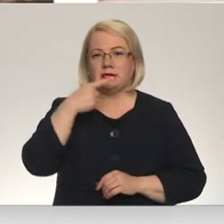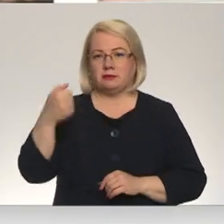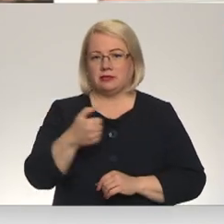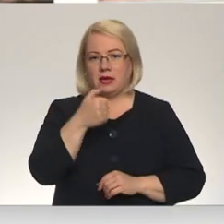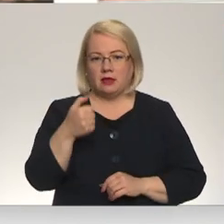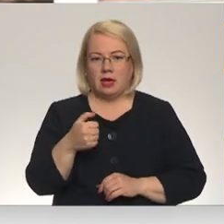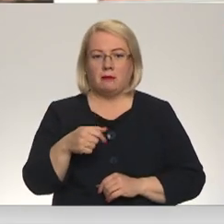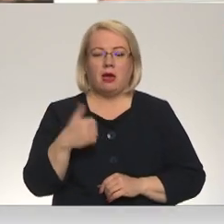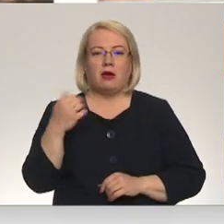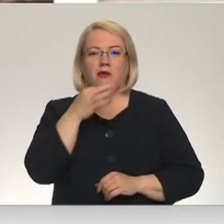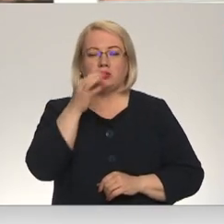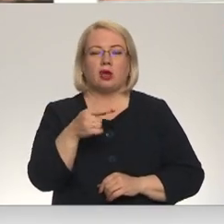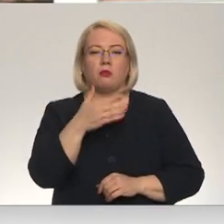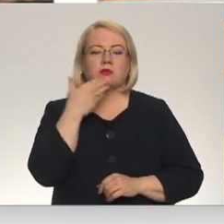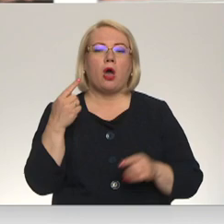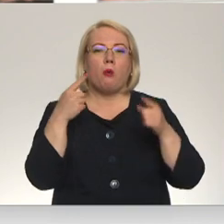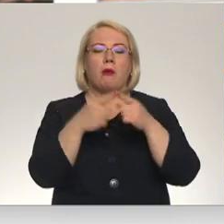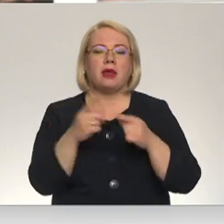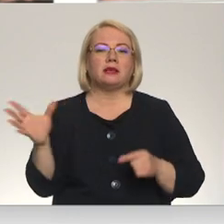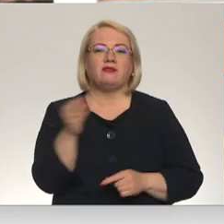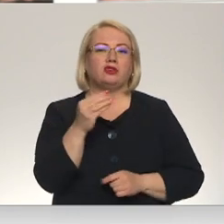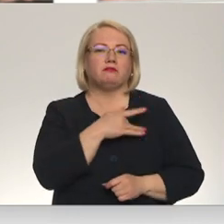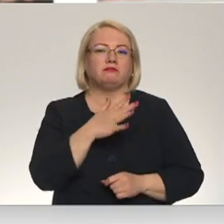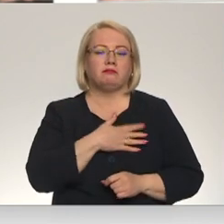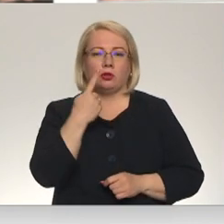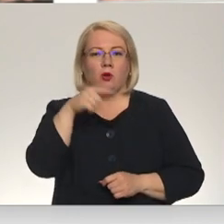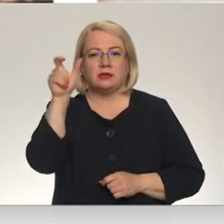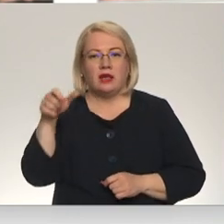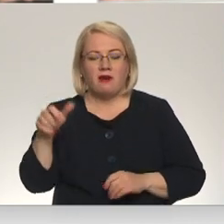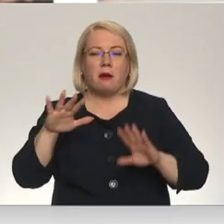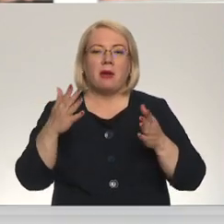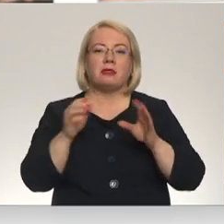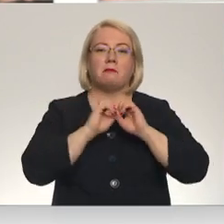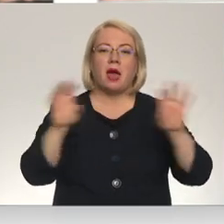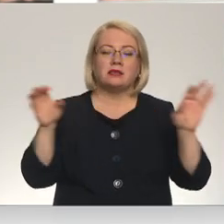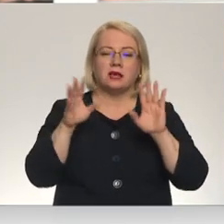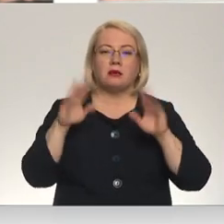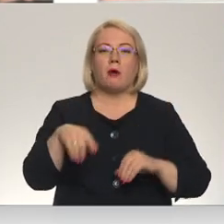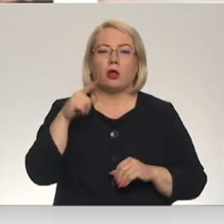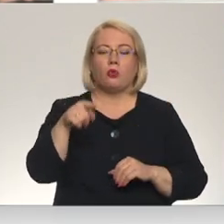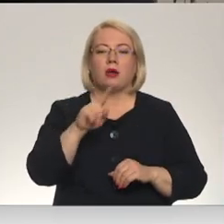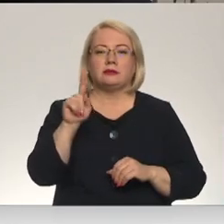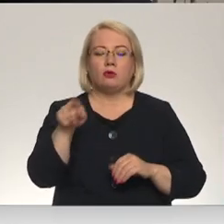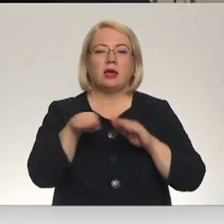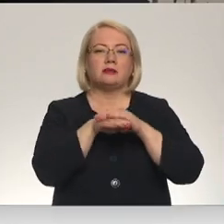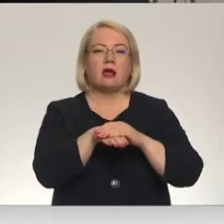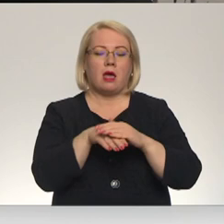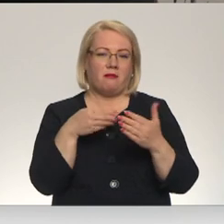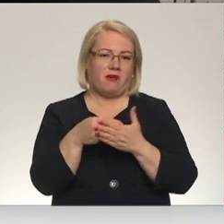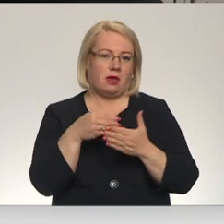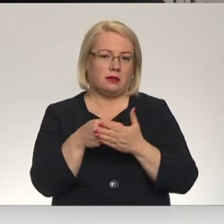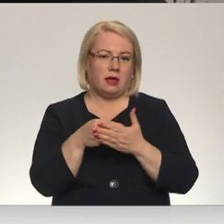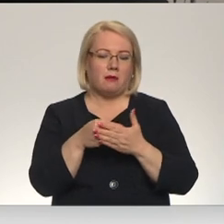tagad no cilvēkiem visu atgūt, bet to starp par viņiem pastāstīju, par to, kas viņiem ir, un ka tā ir saglabājuma vērtība. Es kādās, ka